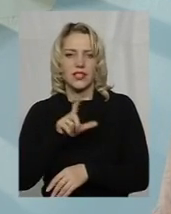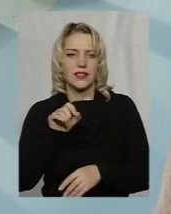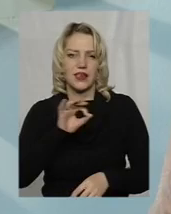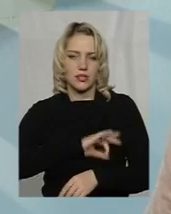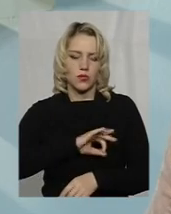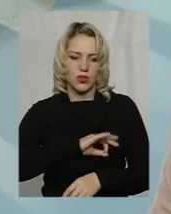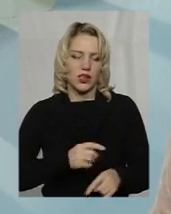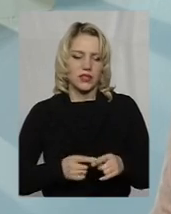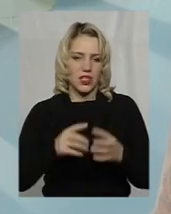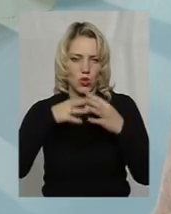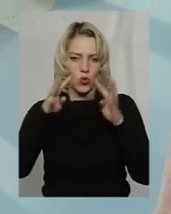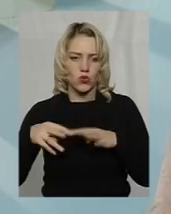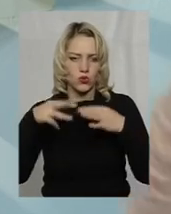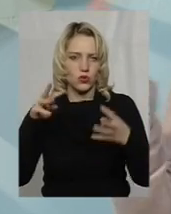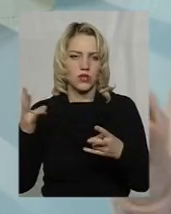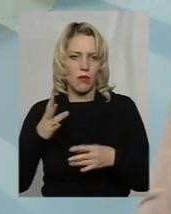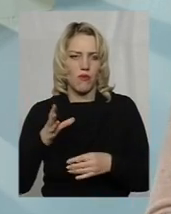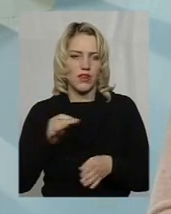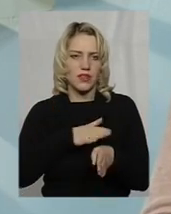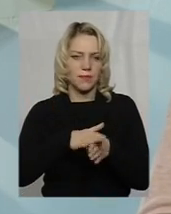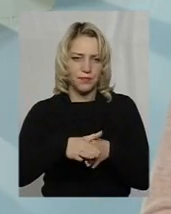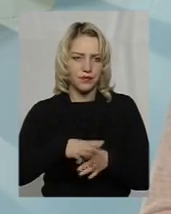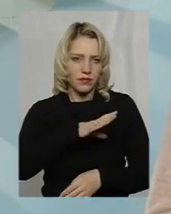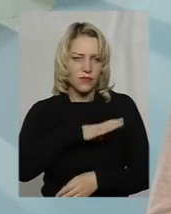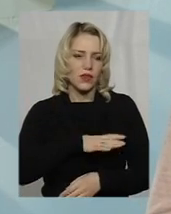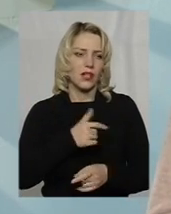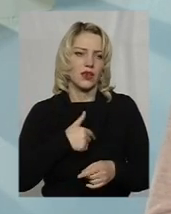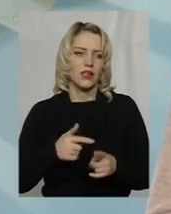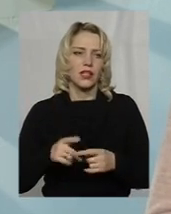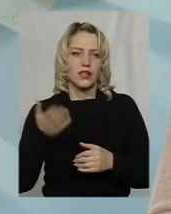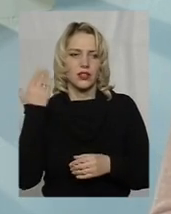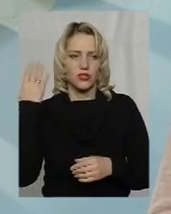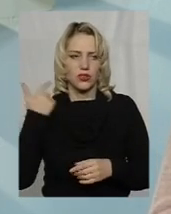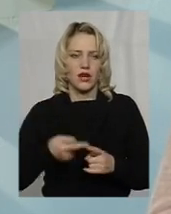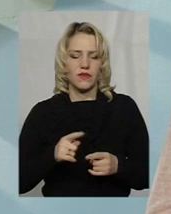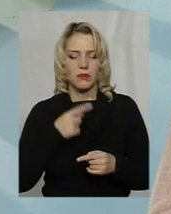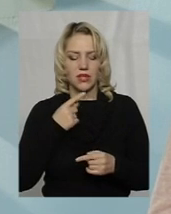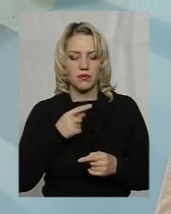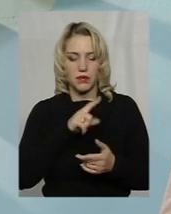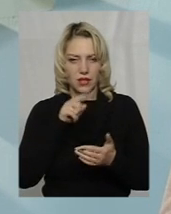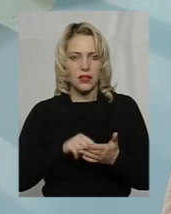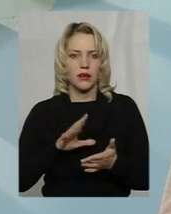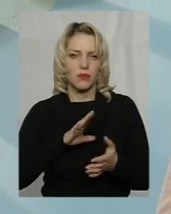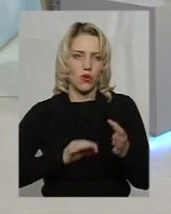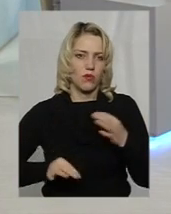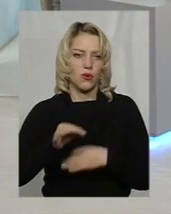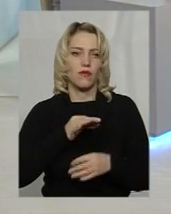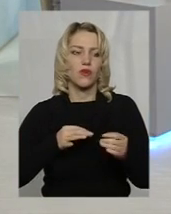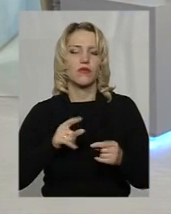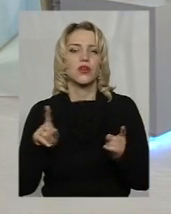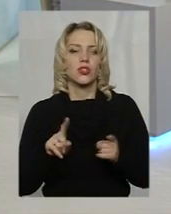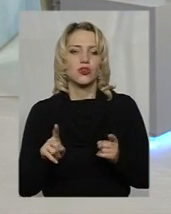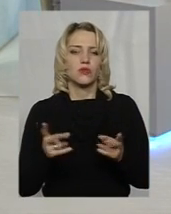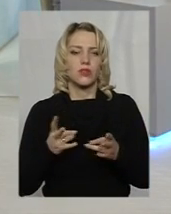витримати весь цей термін. І от нещодавно на громадській раді, перед державом регулювання, якраз, власне, це питання обговорювалося, що